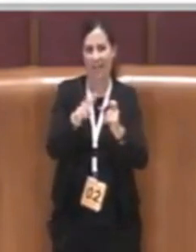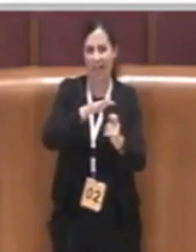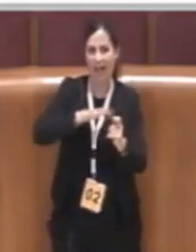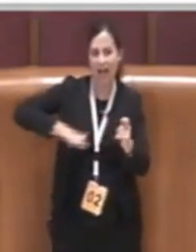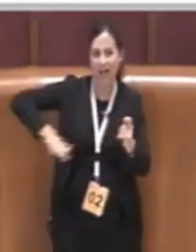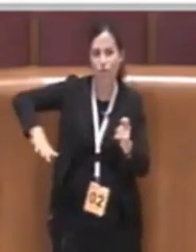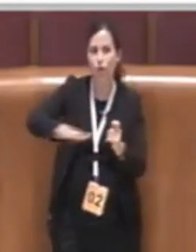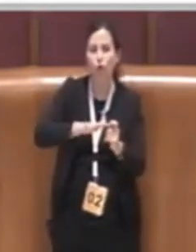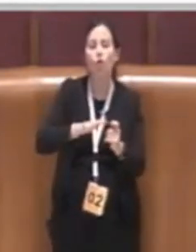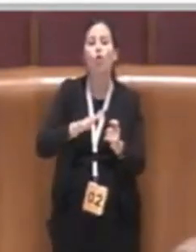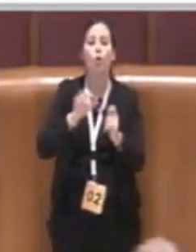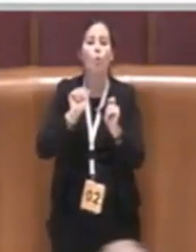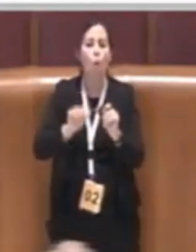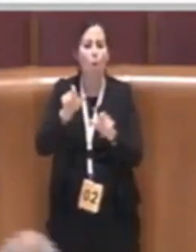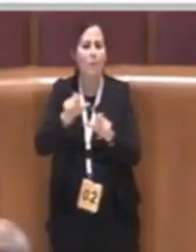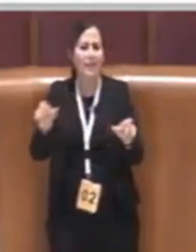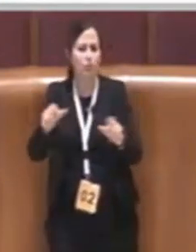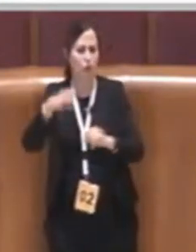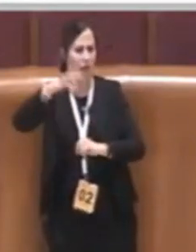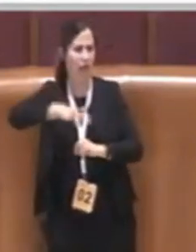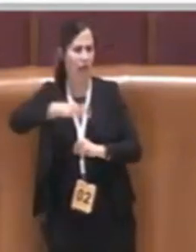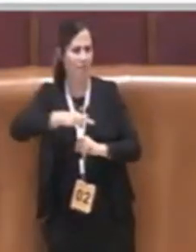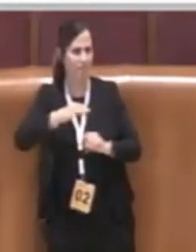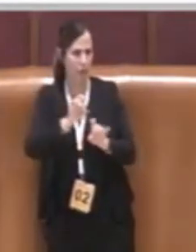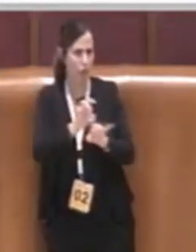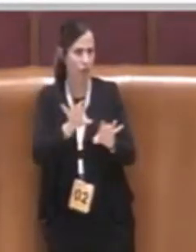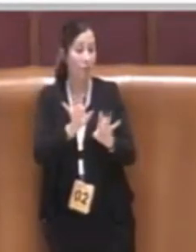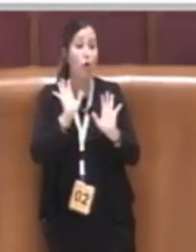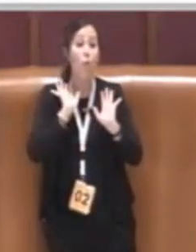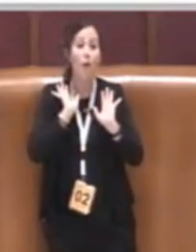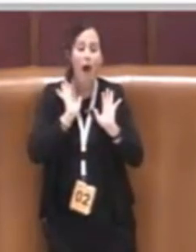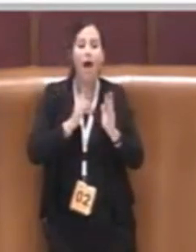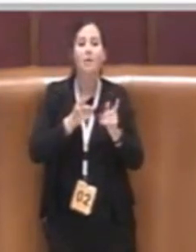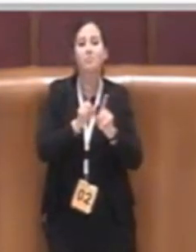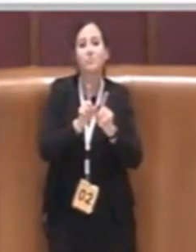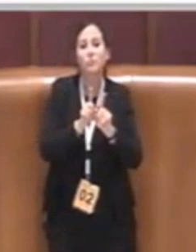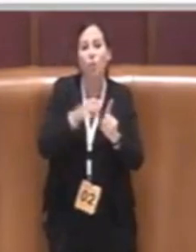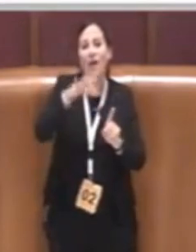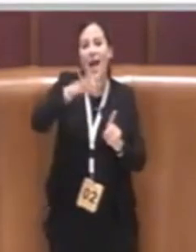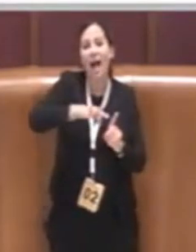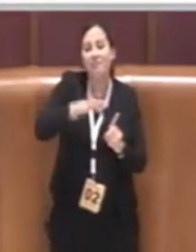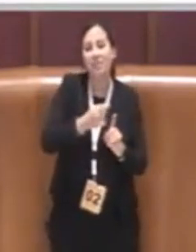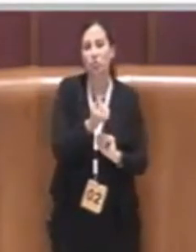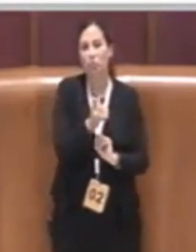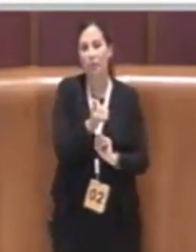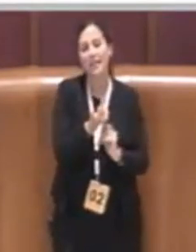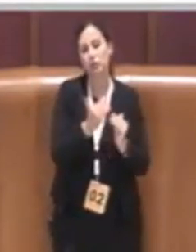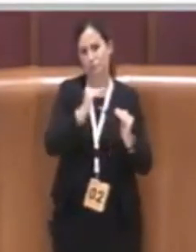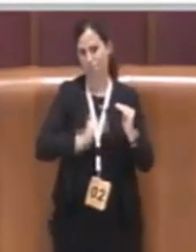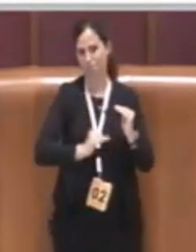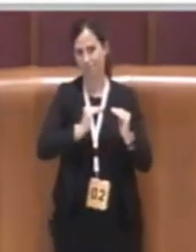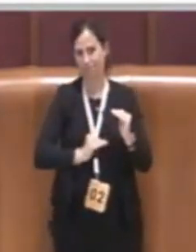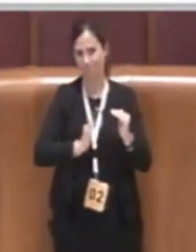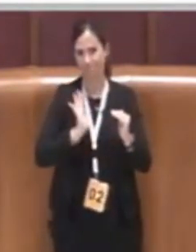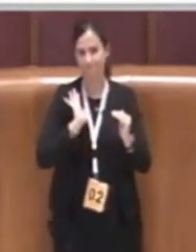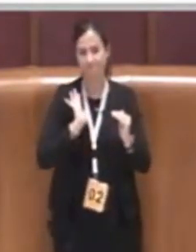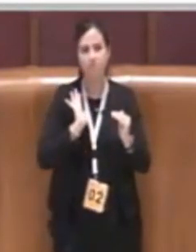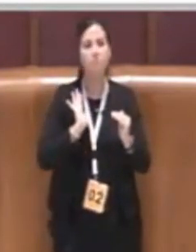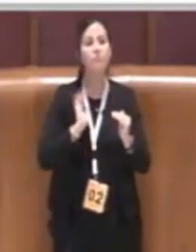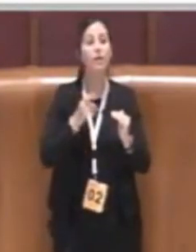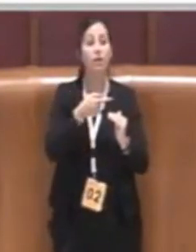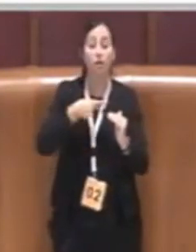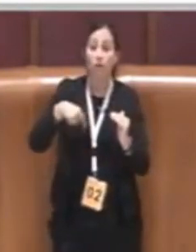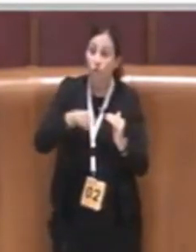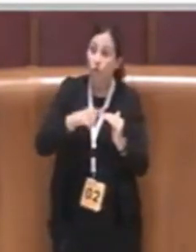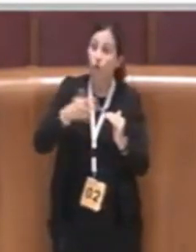però ad un canone ridotto, ad un canone calmierato. Noi ce ne siamo occupati di housing